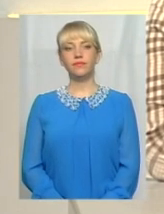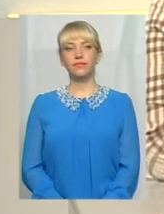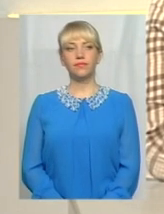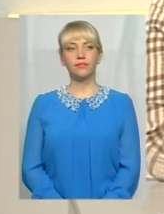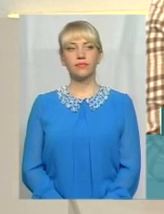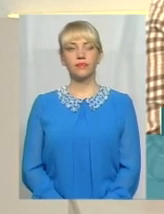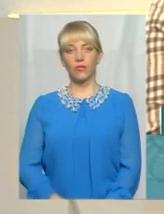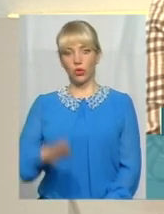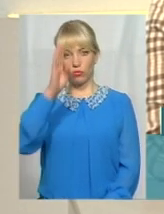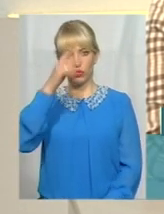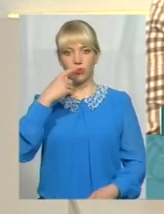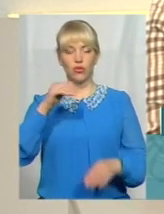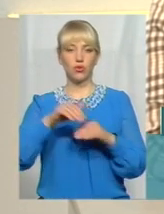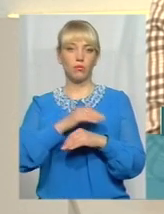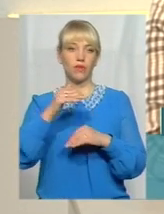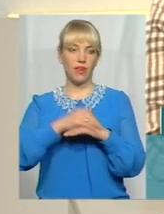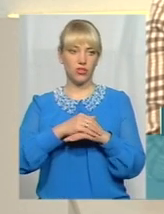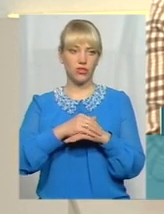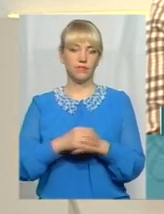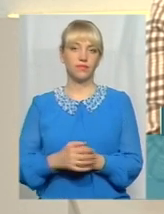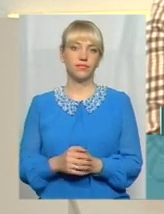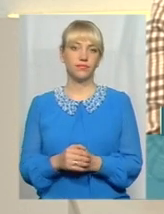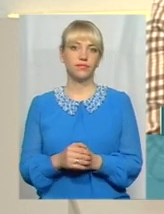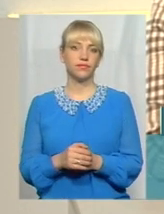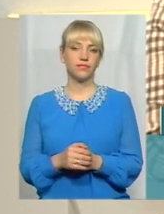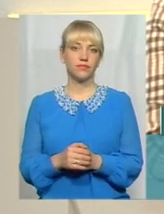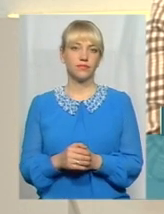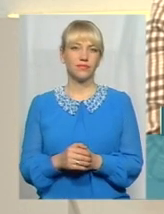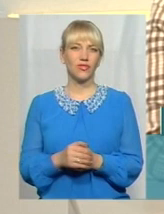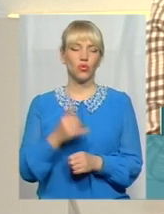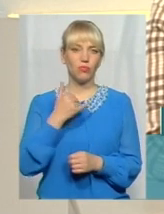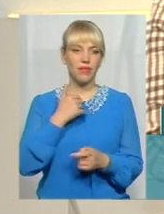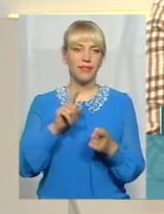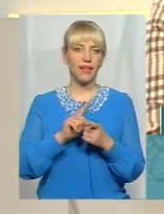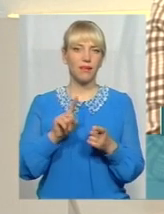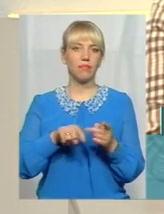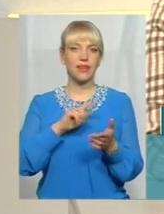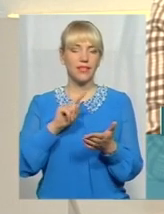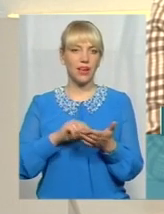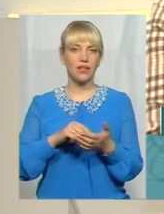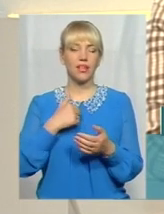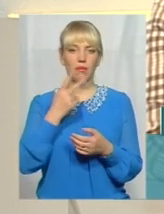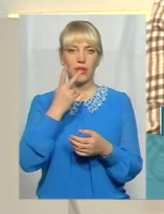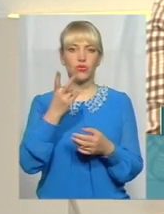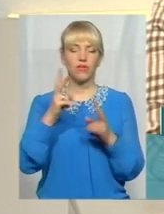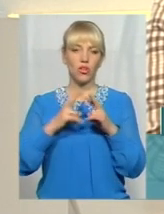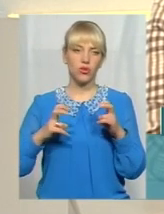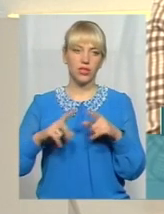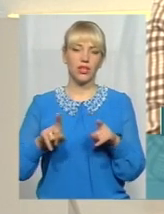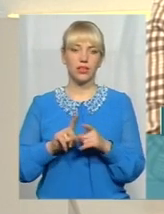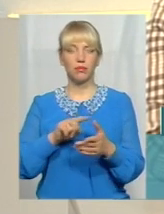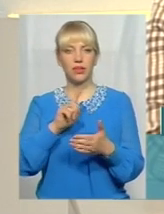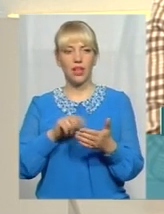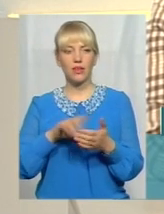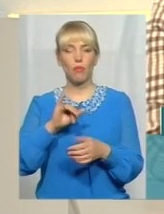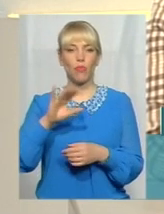Алло, добрий вечір. Доброго вечір. Ну, в мене таке питання, я бачу, коли розглядається такі питання по